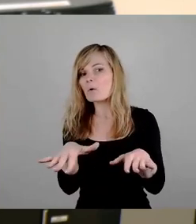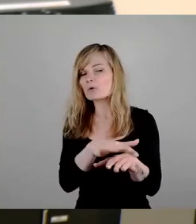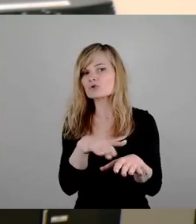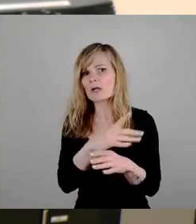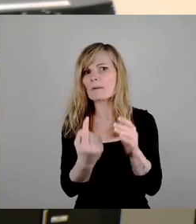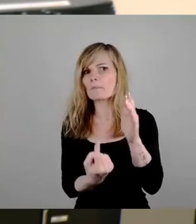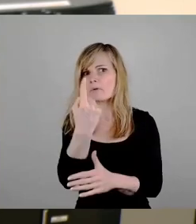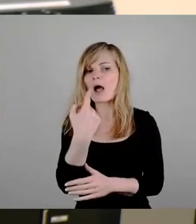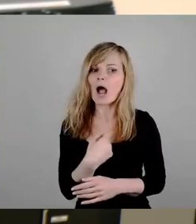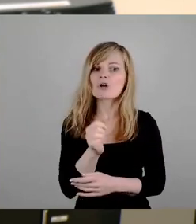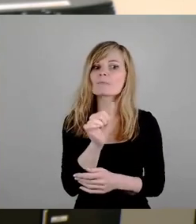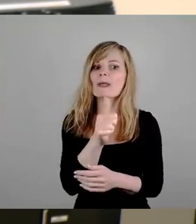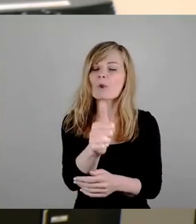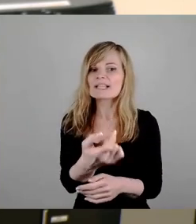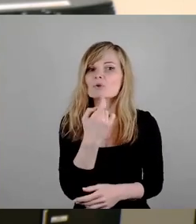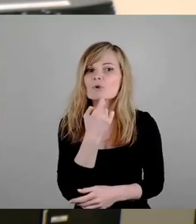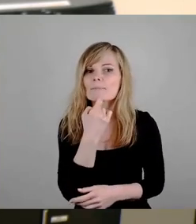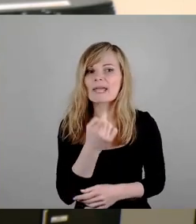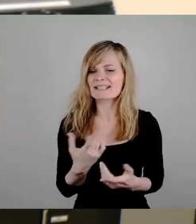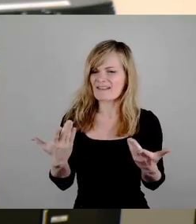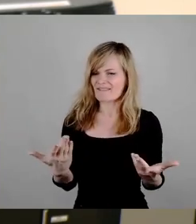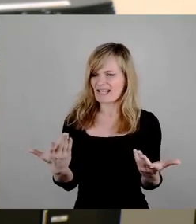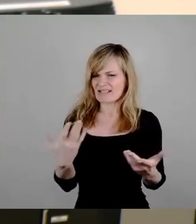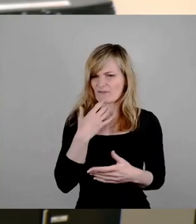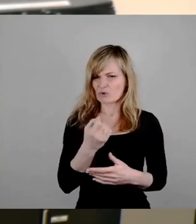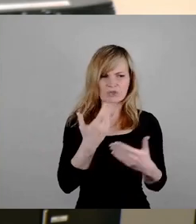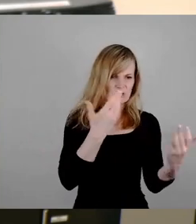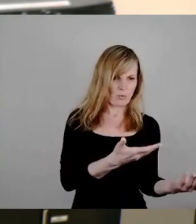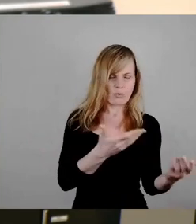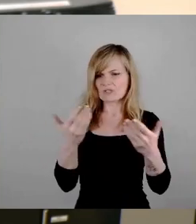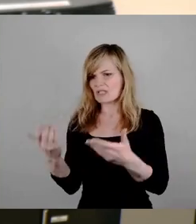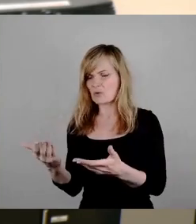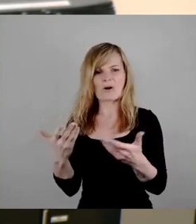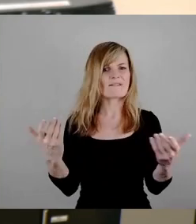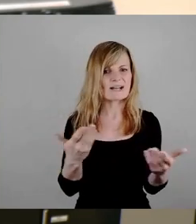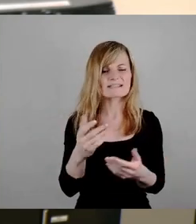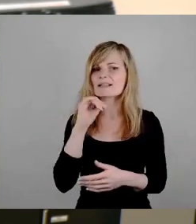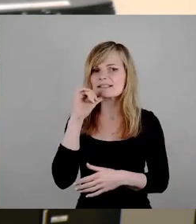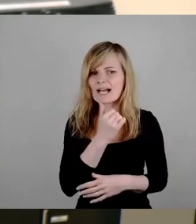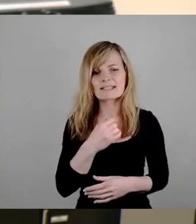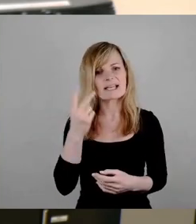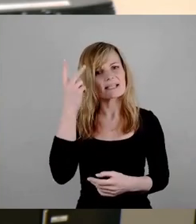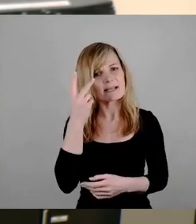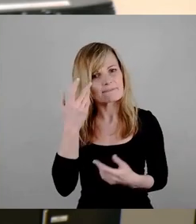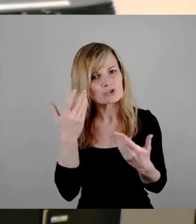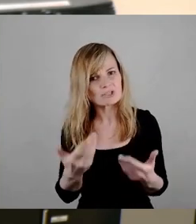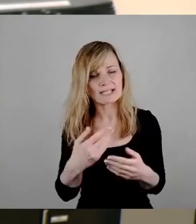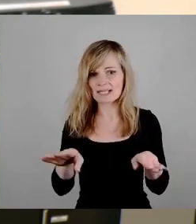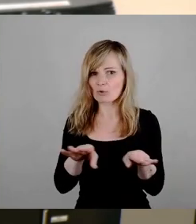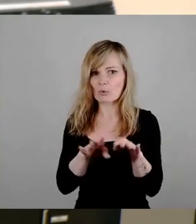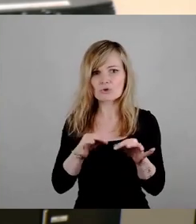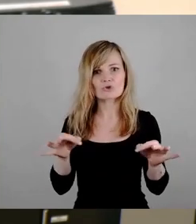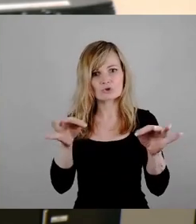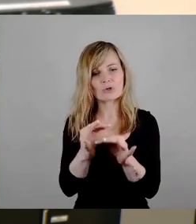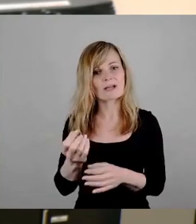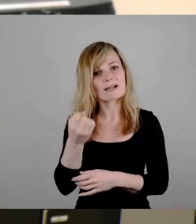Spekulationsobjekte. Wir hätten was gerne. Einmal so, einmal so. Nein, es ist ganz natürlich, dass Grundstücke eben tatsächlich